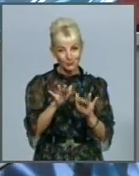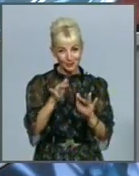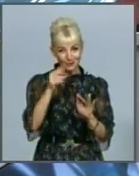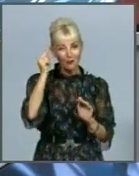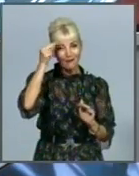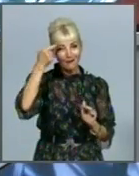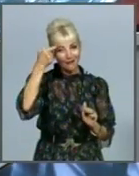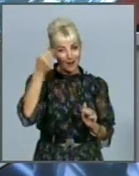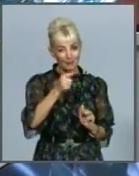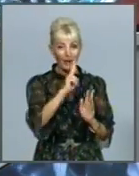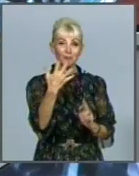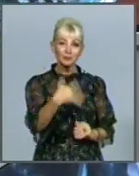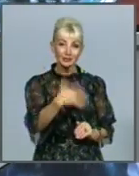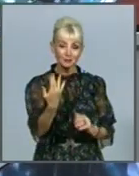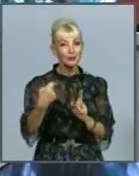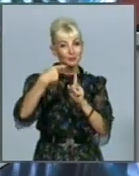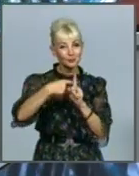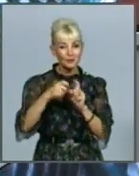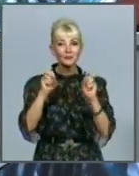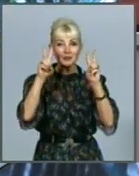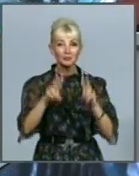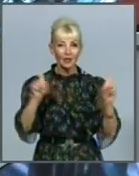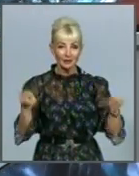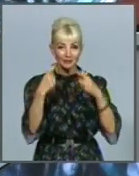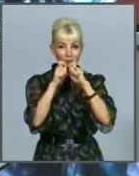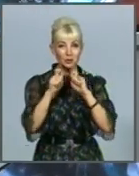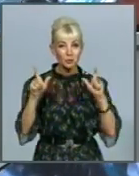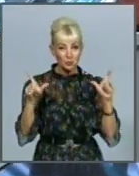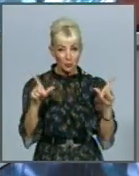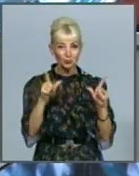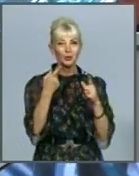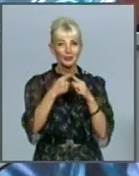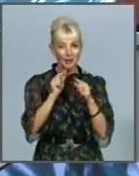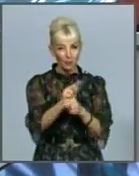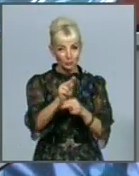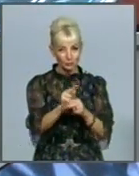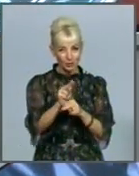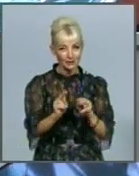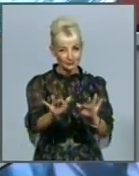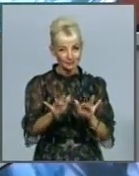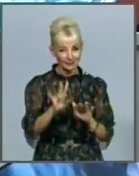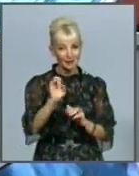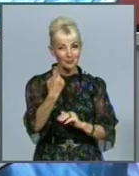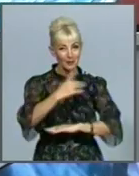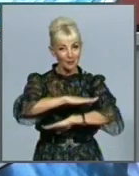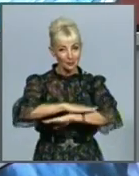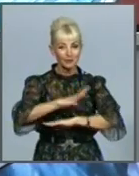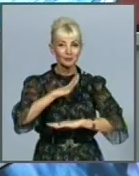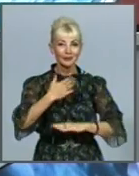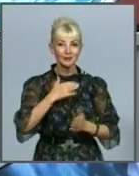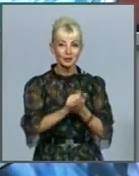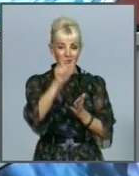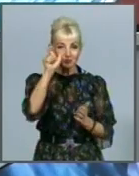Для тих, кому 55+, спеціально організували школу цифрових трансформацій. На її першому уроці побувала і наш